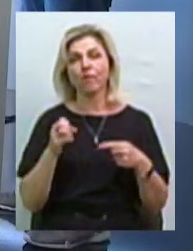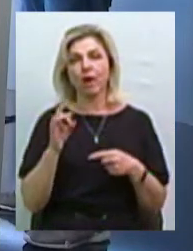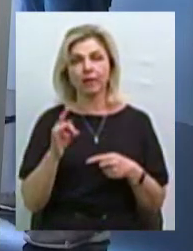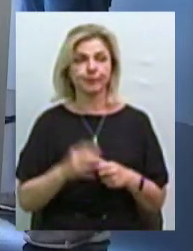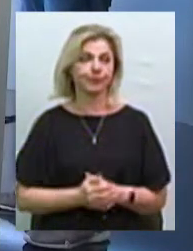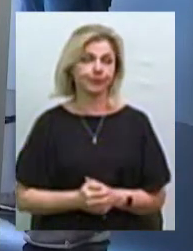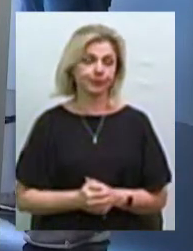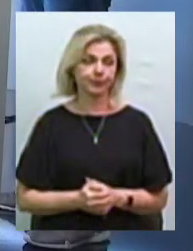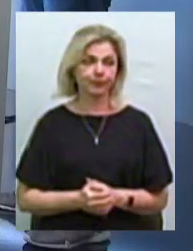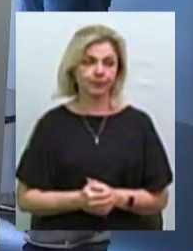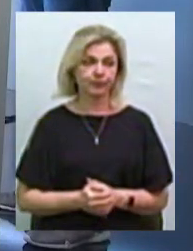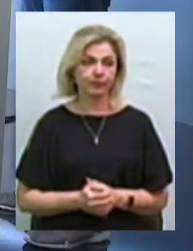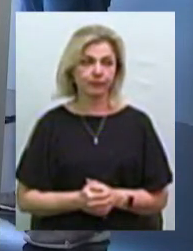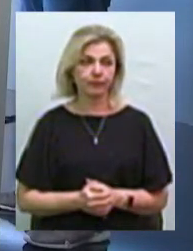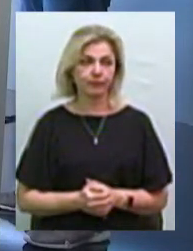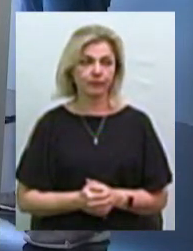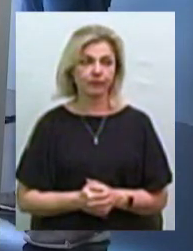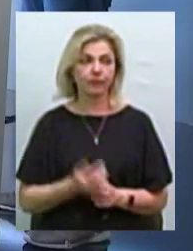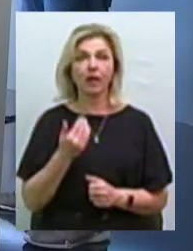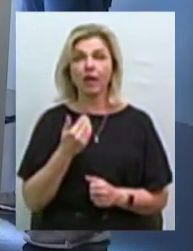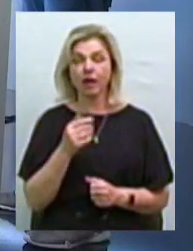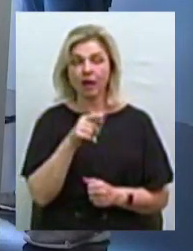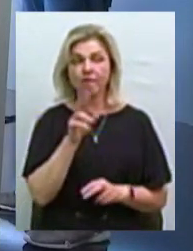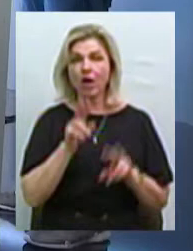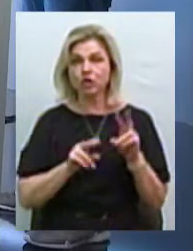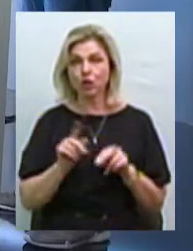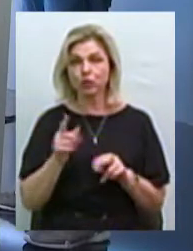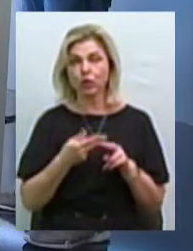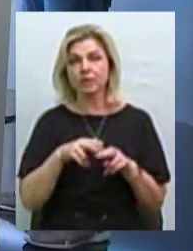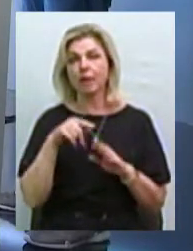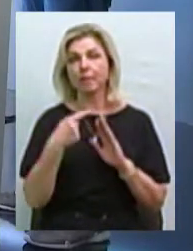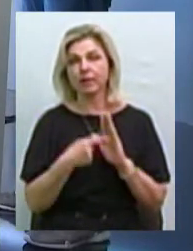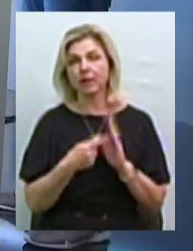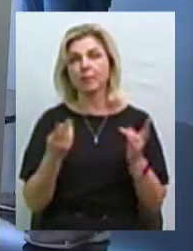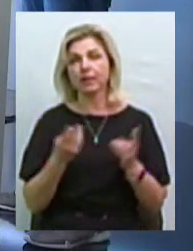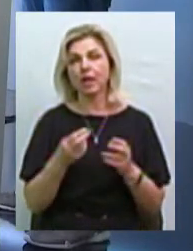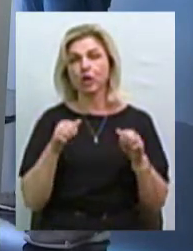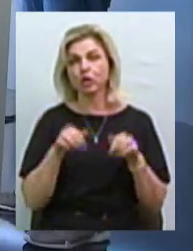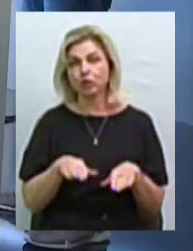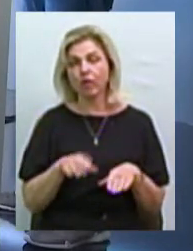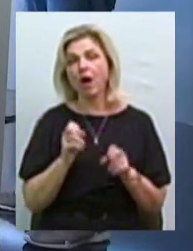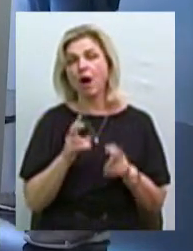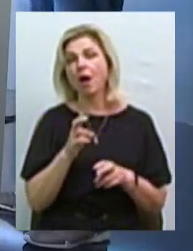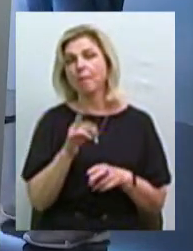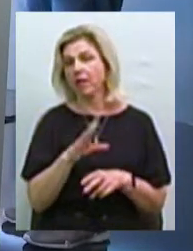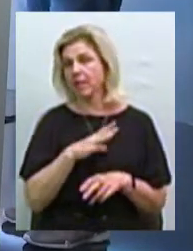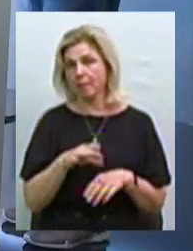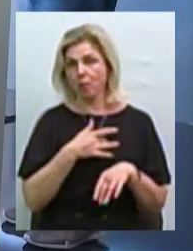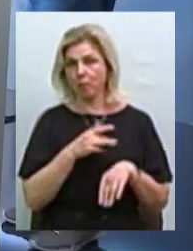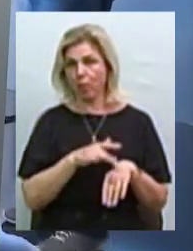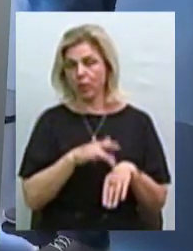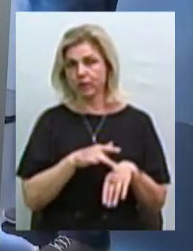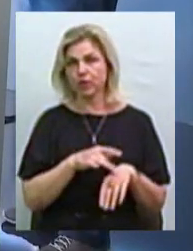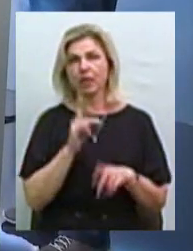Почнемо. Я вважаю, що це питання потрібно вирішувати, як би це не було боляче, як би це не було